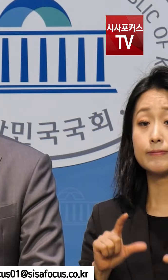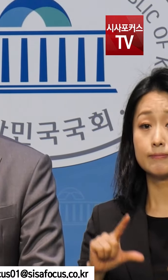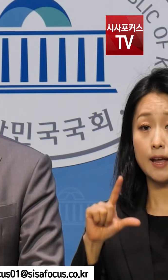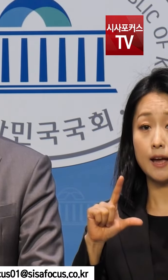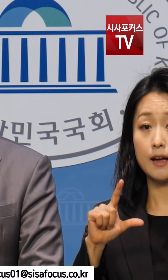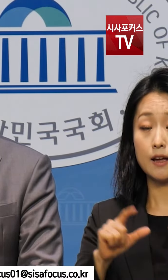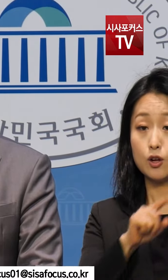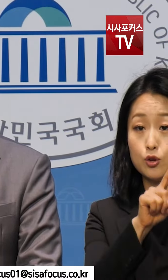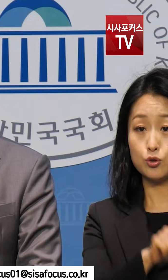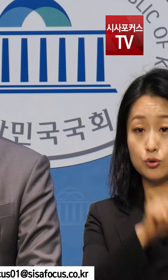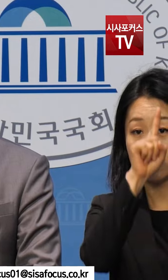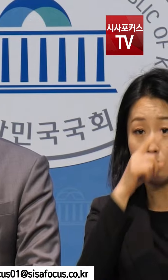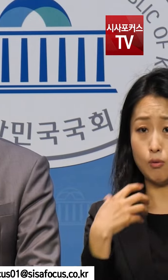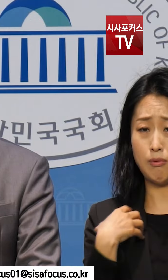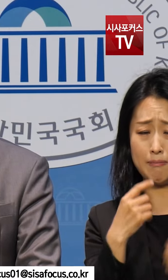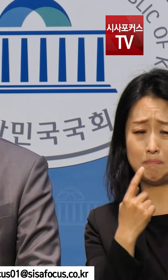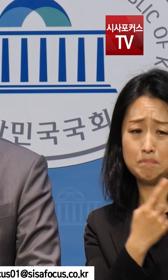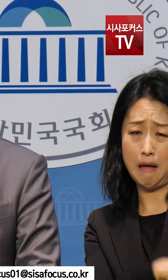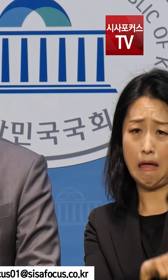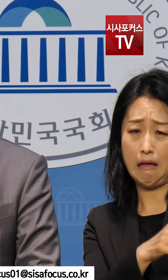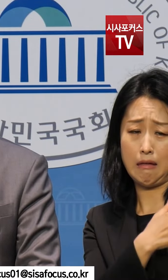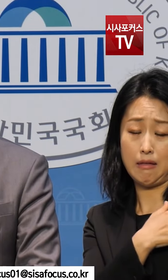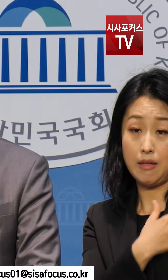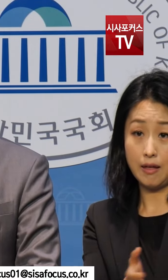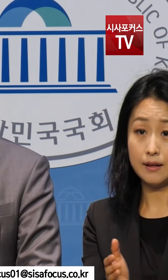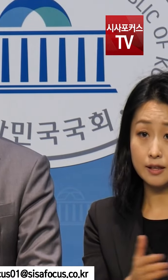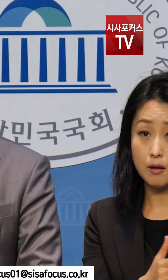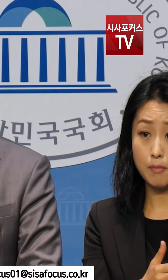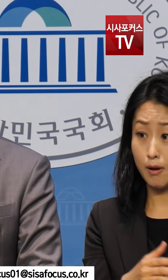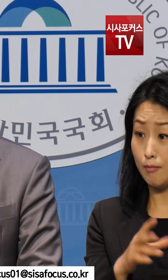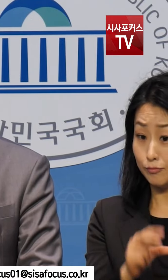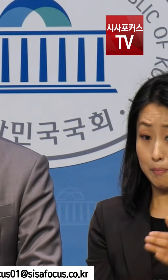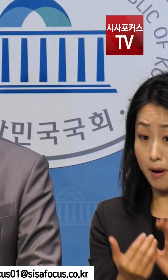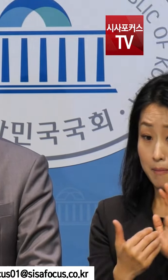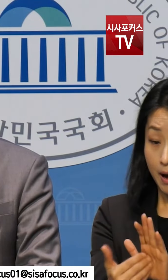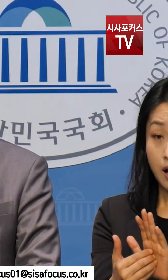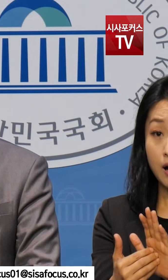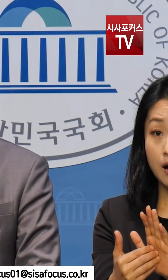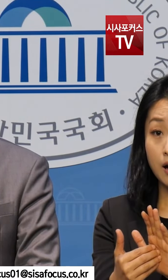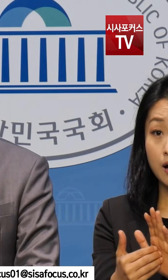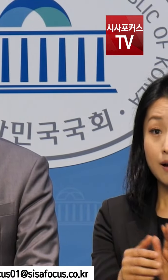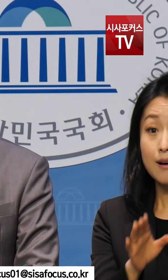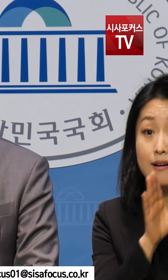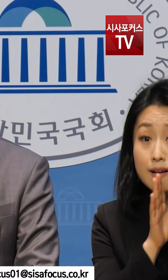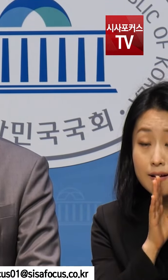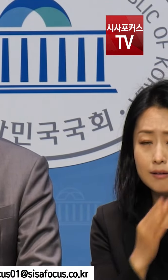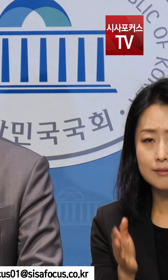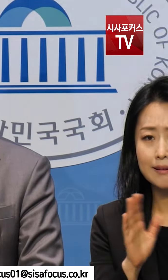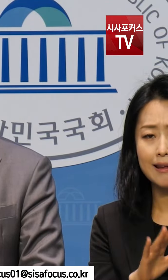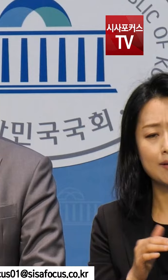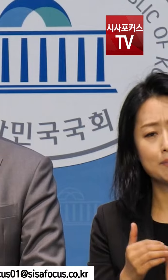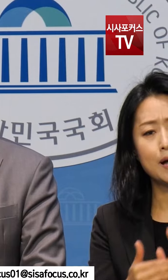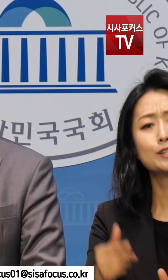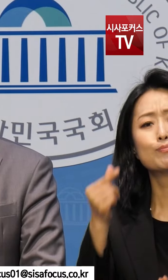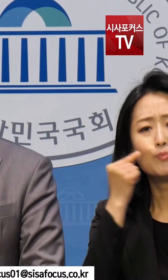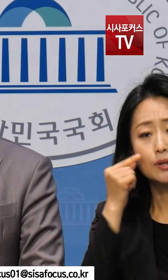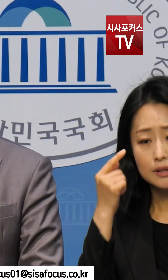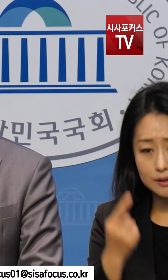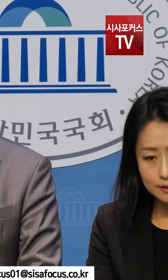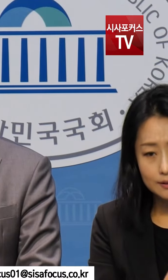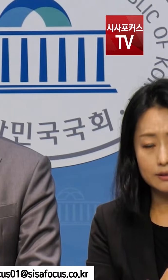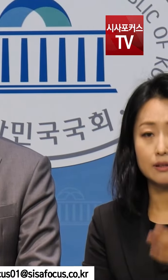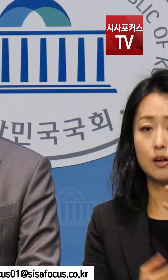윤석열 정부의 무능과 무책임으로 예방할 수 있었던 참사를 막지 못해 국민 14분이